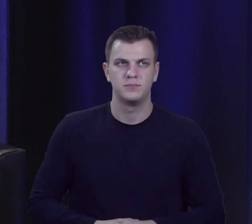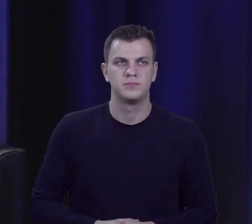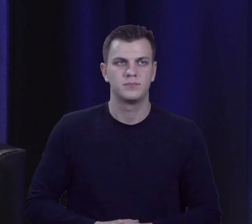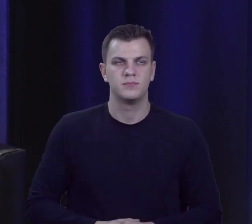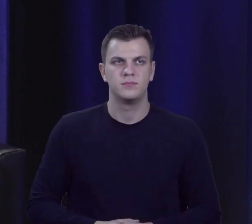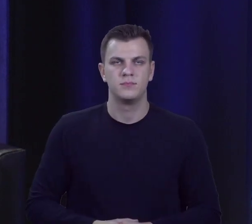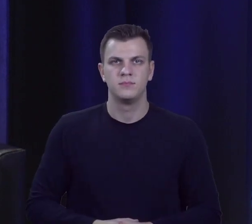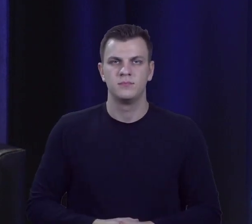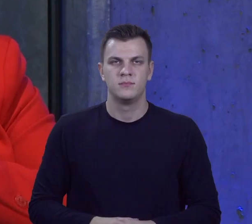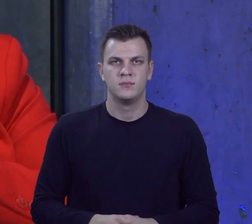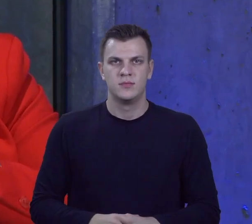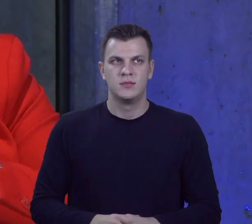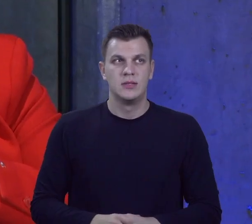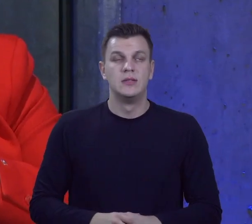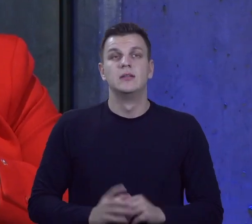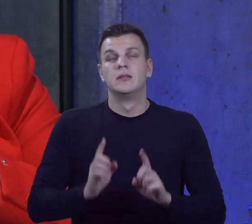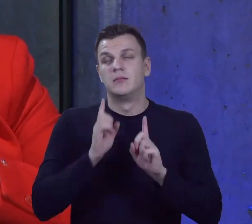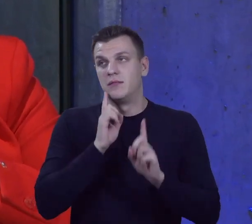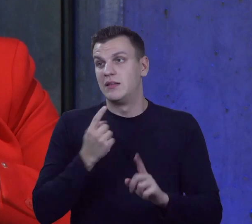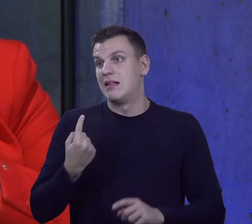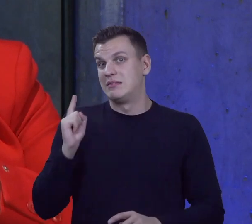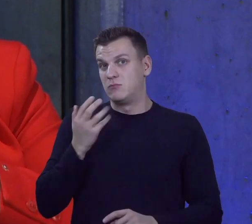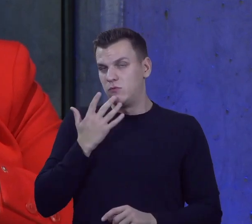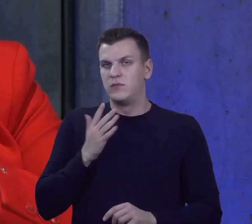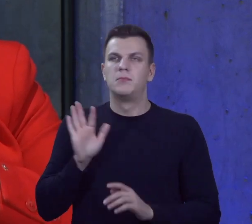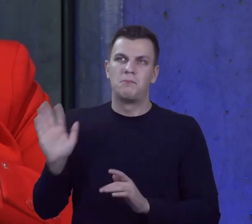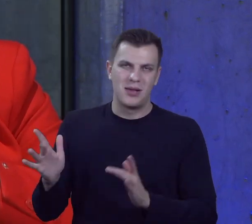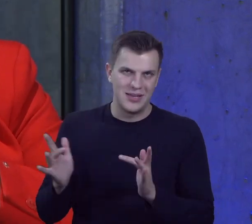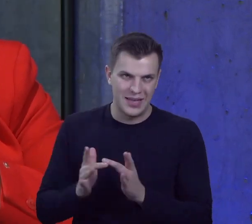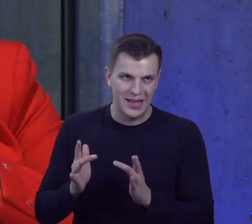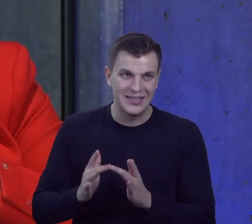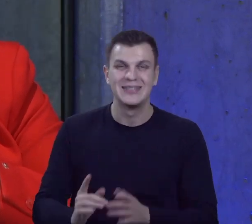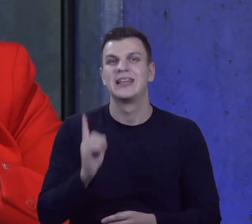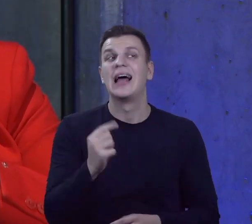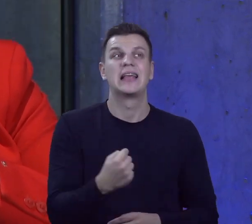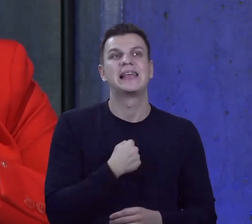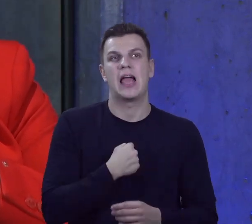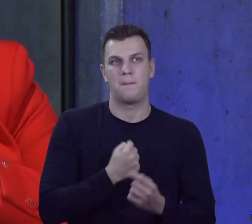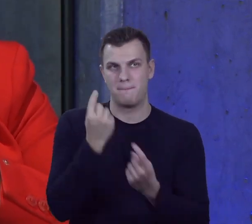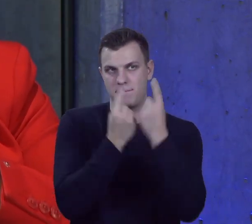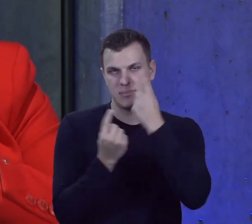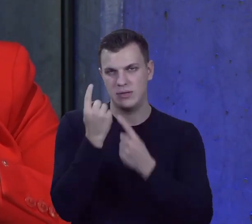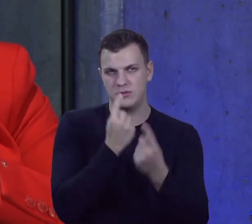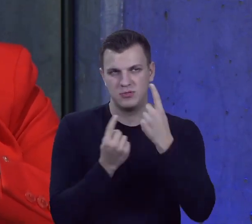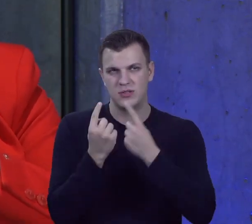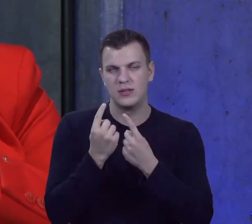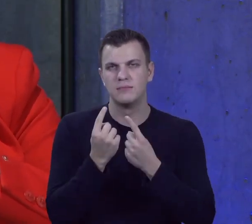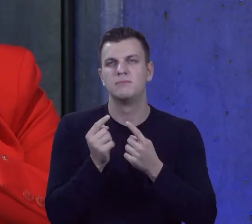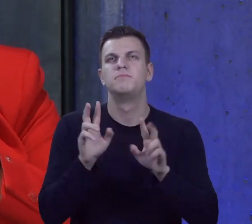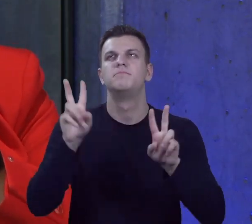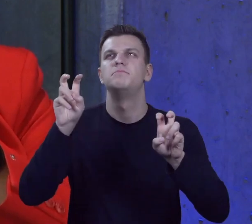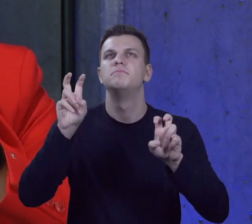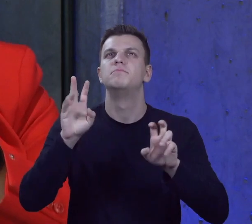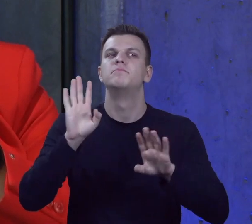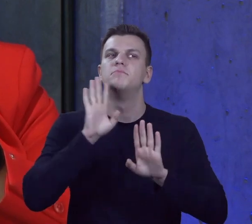Z jednej strony zgadzam się z moimi przedmówcami. Ja osobiście uważam, że taki zdrowy czas na to,